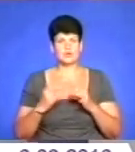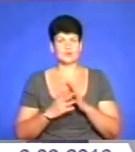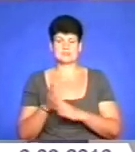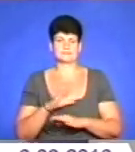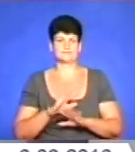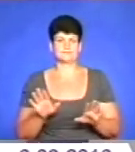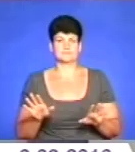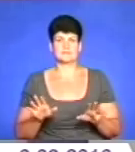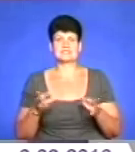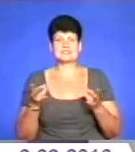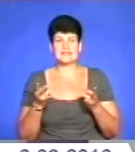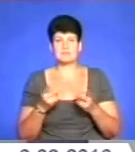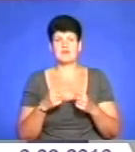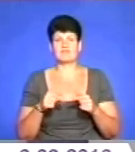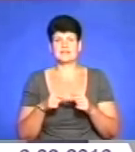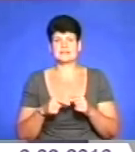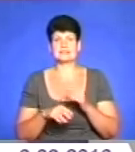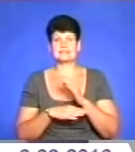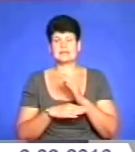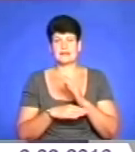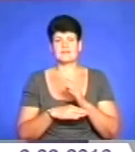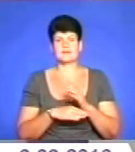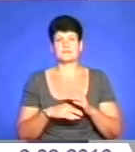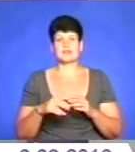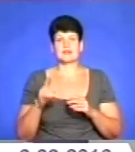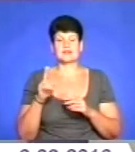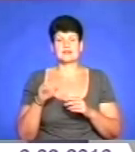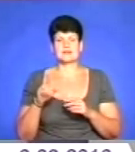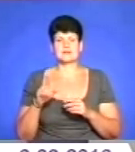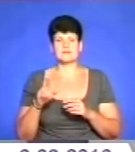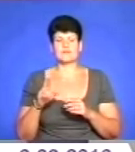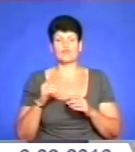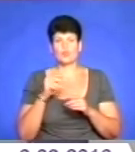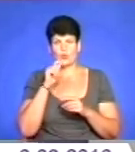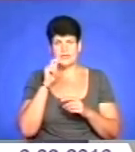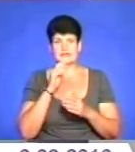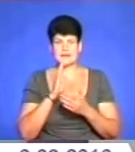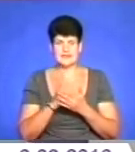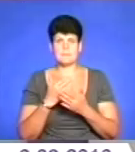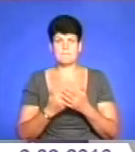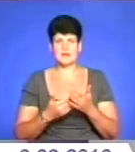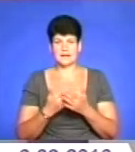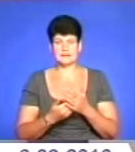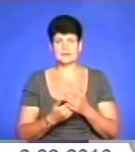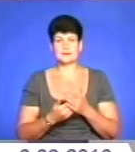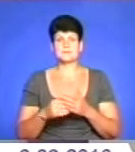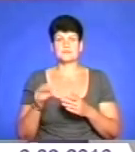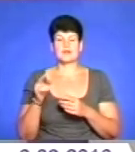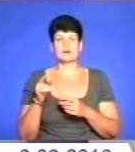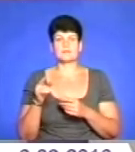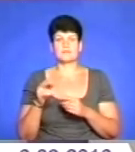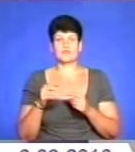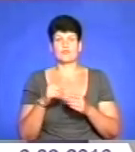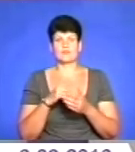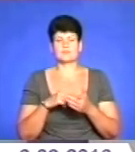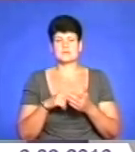рости. Це треба якісь певні види дерев. Фахівці це знають, світ про це пройшов. До речі, в Україні є приклади. Наприклад, Дніпровський, Рельський заповідник, місто